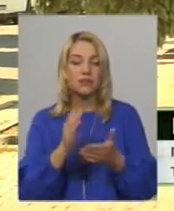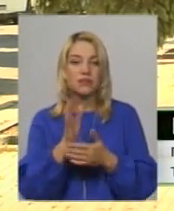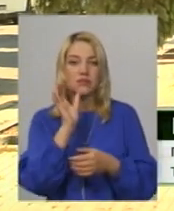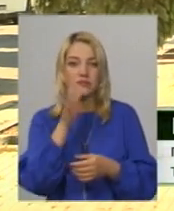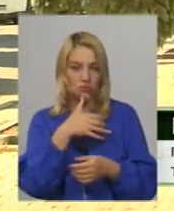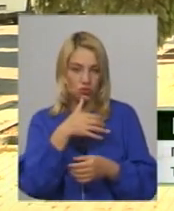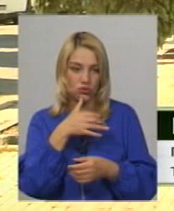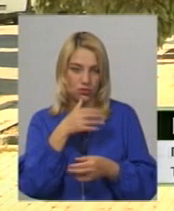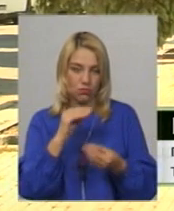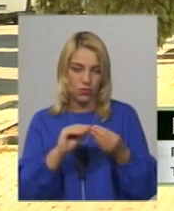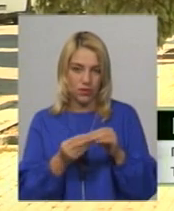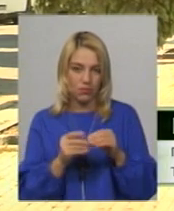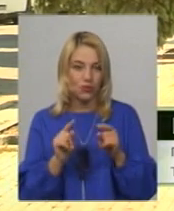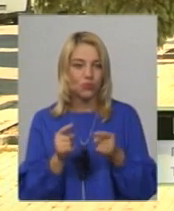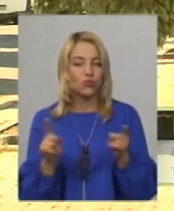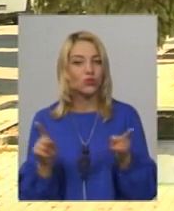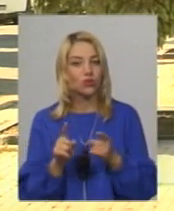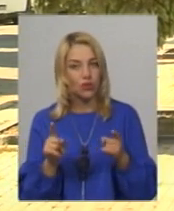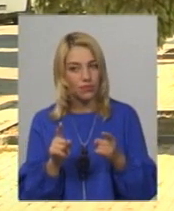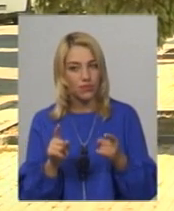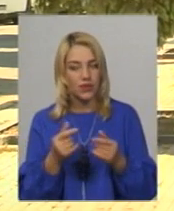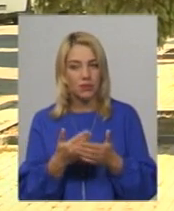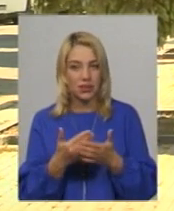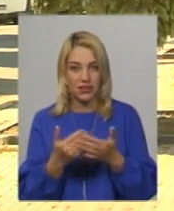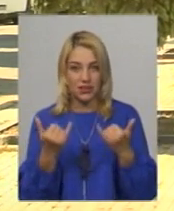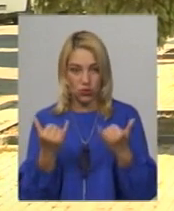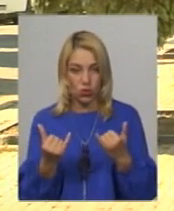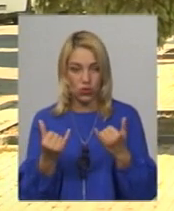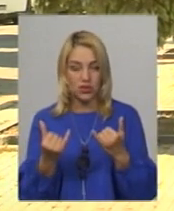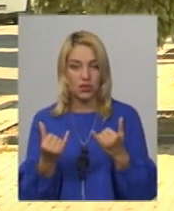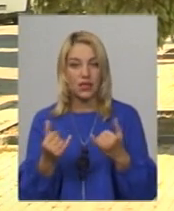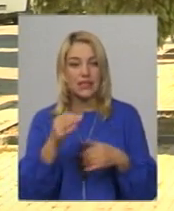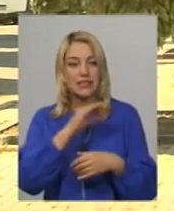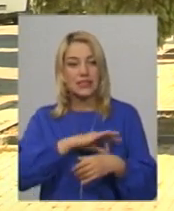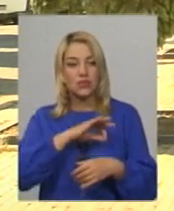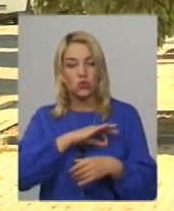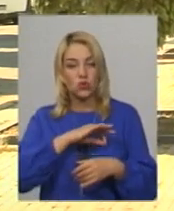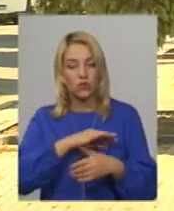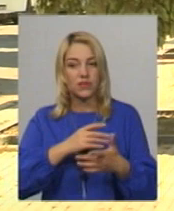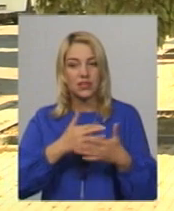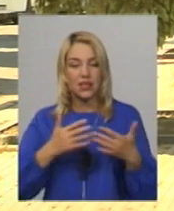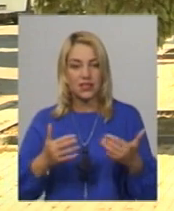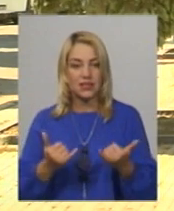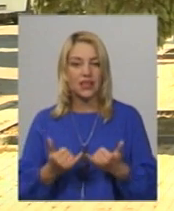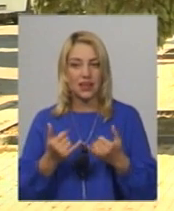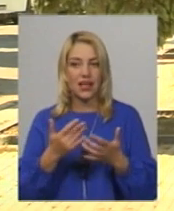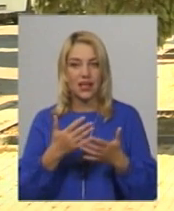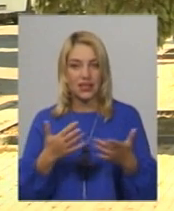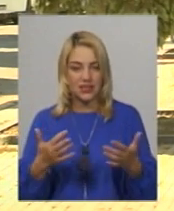проблема, тому що, скажімо, сьогодні застосовуються для різних